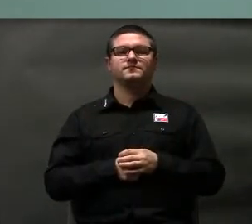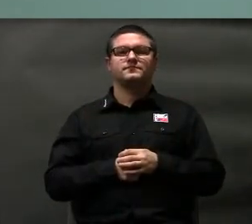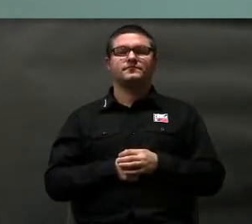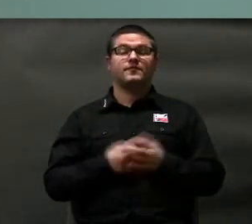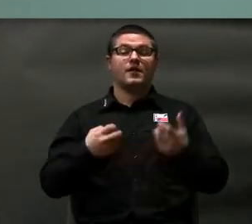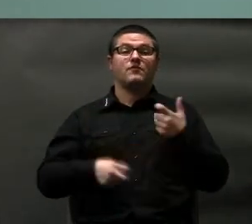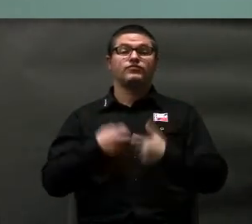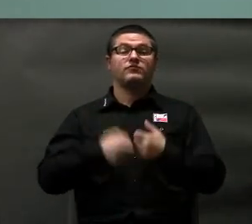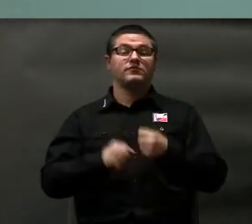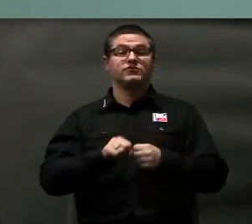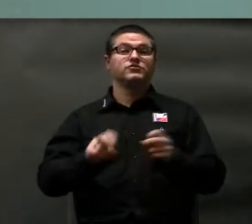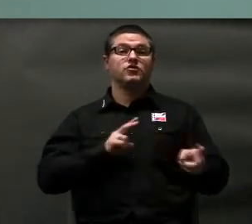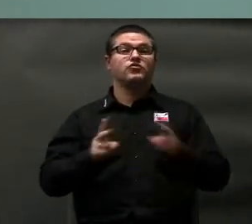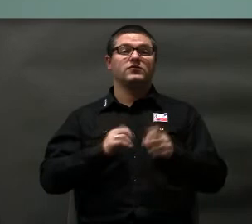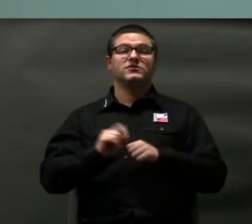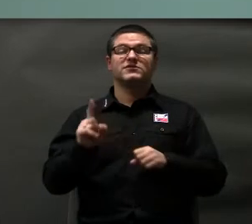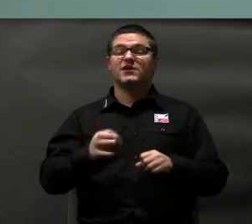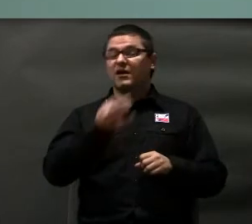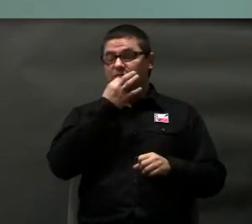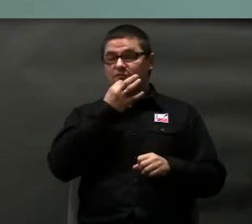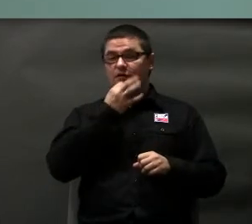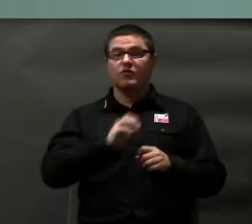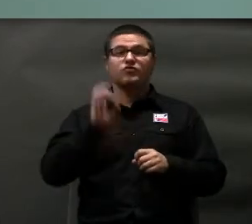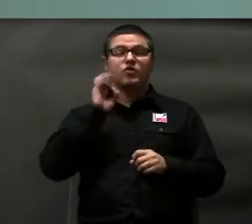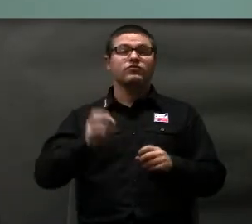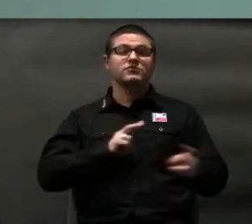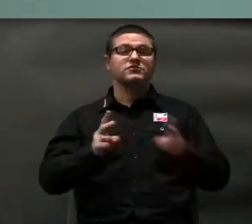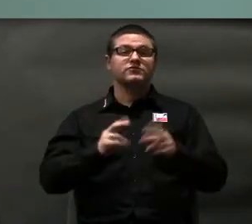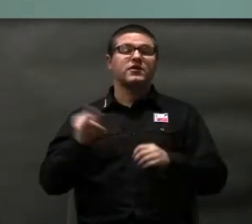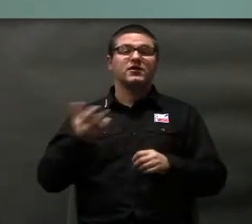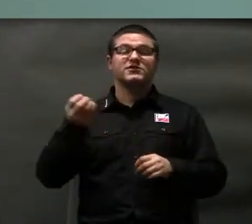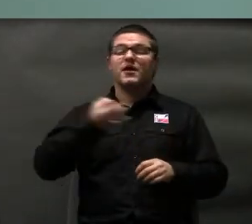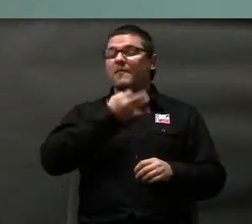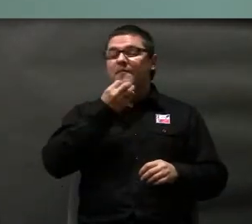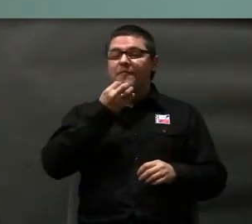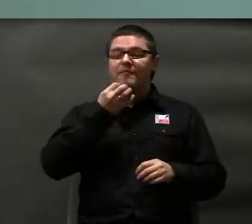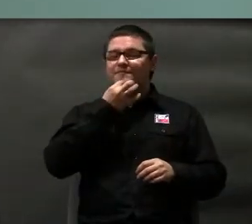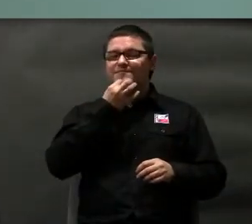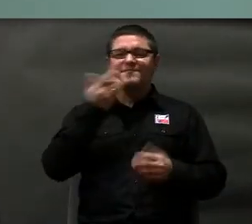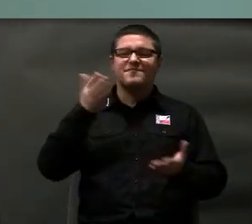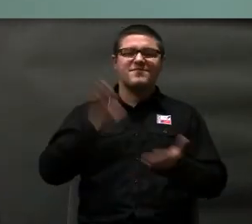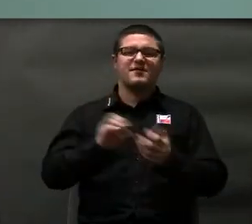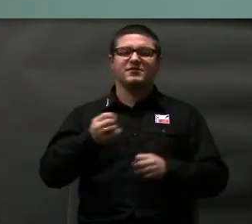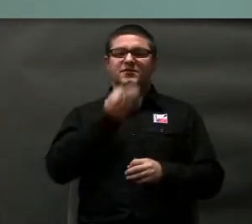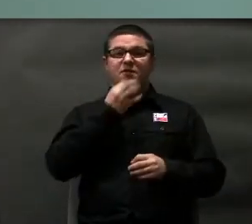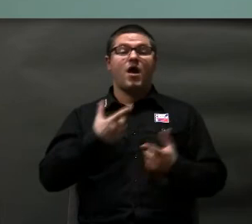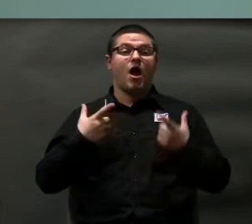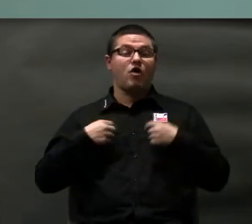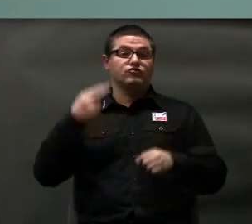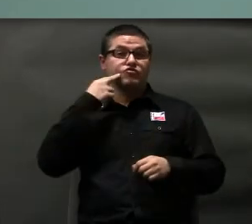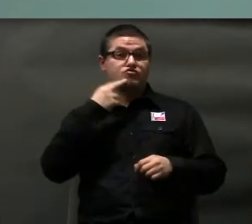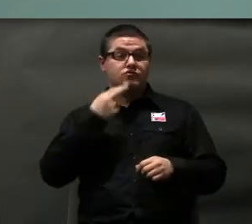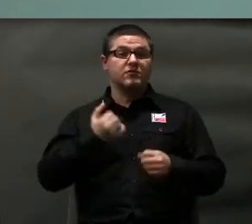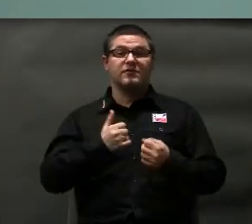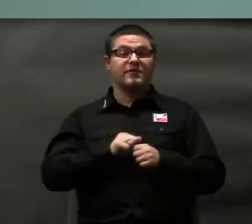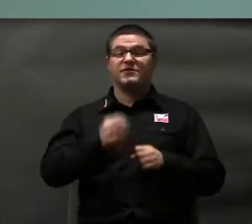Problem jest taki, że tłumaczy jest za mało. Dobrych tłumaczy jest jeszcze mniej niż za mało. A osób głuchych nie